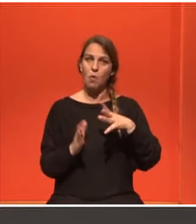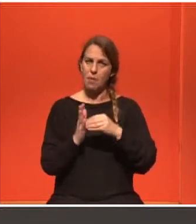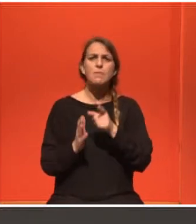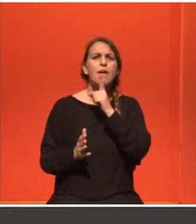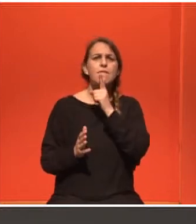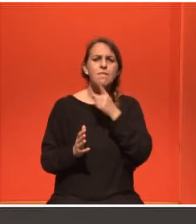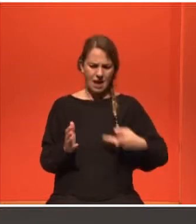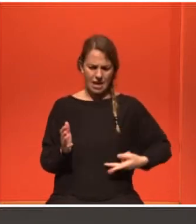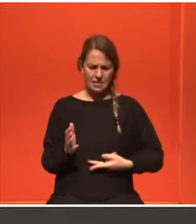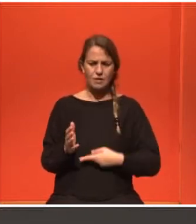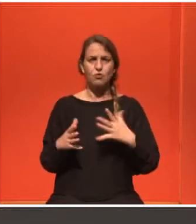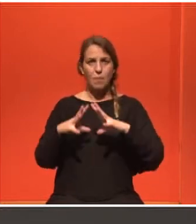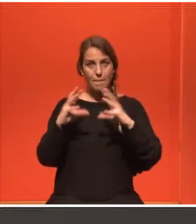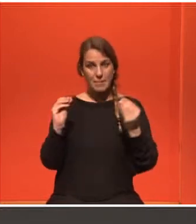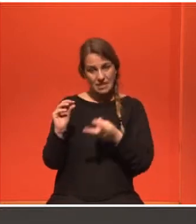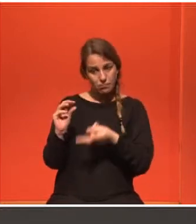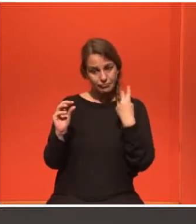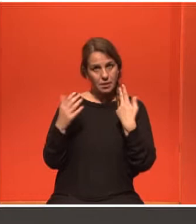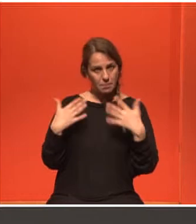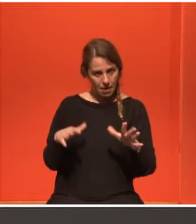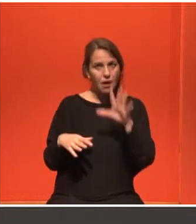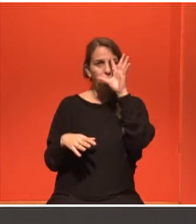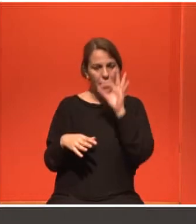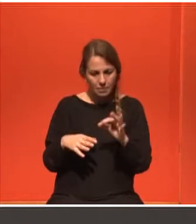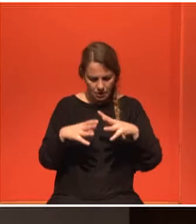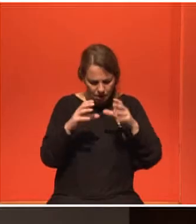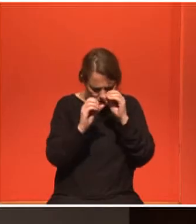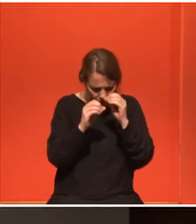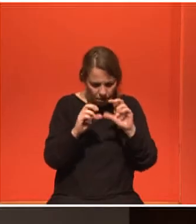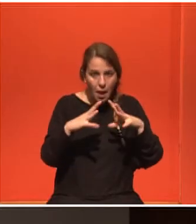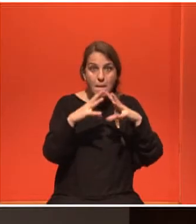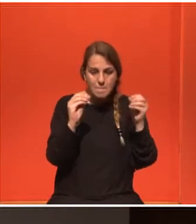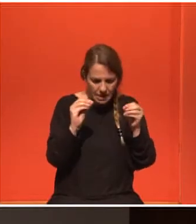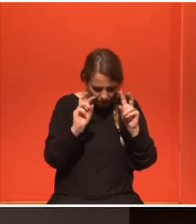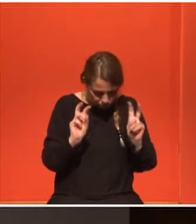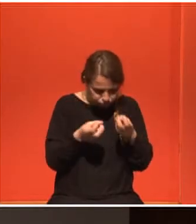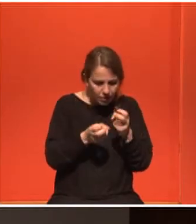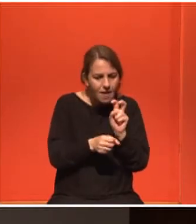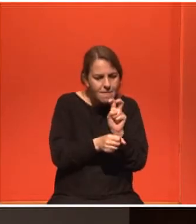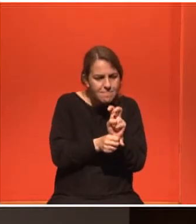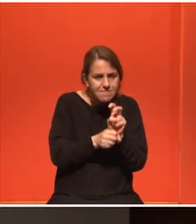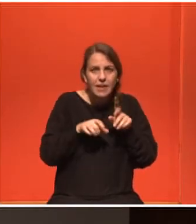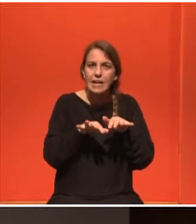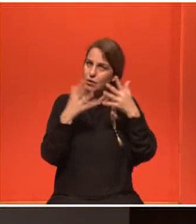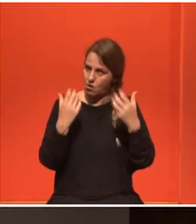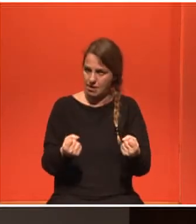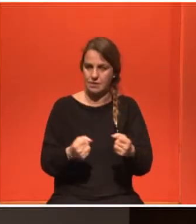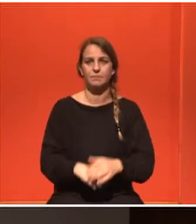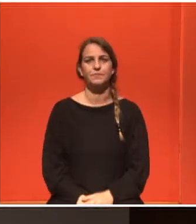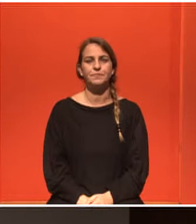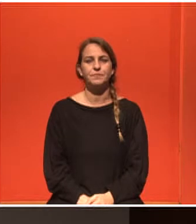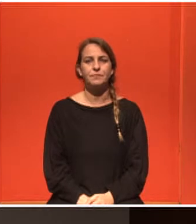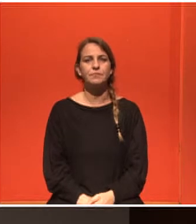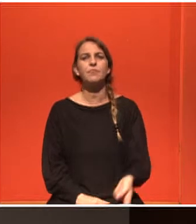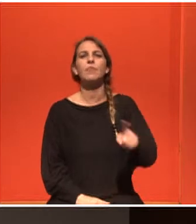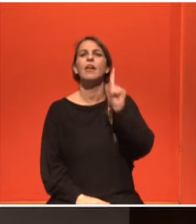επέμβαση μετά την γύση, περί έργως βρίσκονται υπολειμματικά στοιχεία καρκίνωματος. Τι κίνδυνο εμφάνισης γυναικολογικού καρκίνου ενέχεται σε γυναίκα που